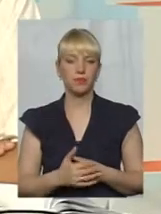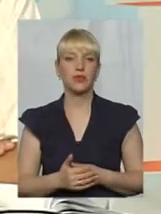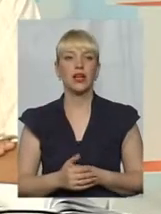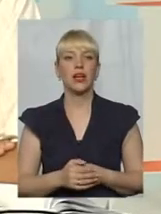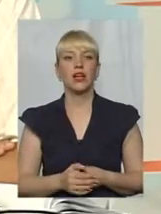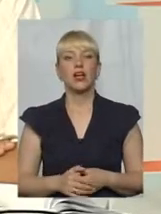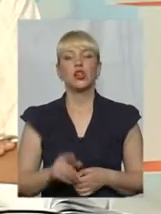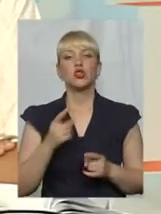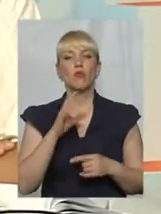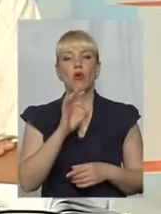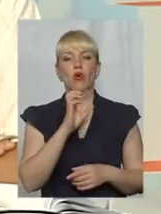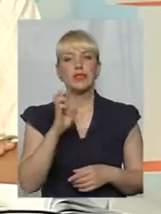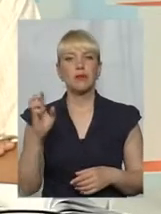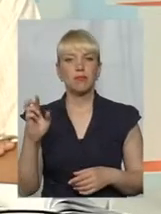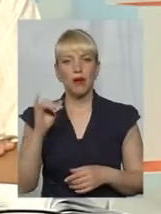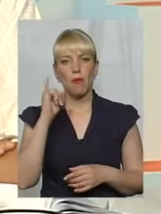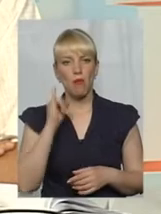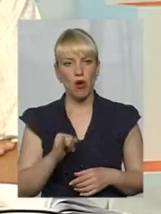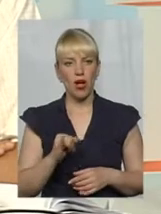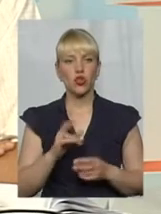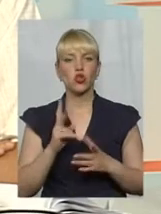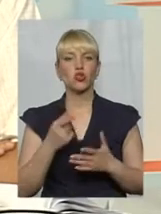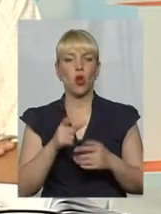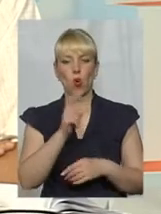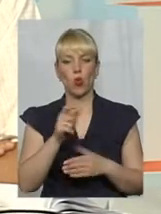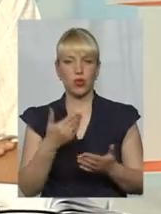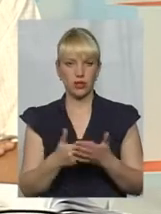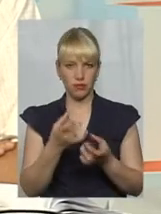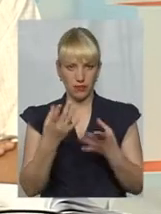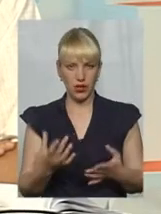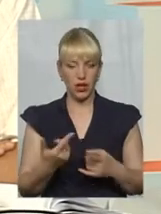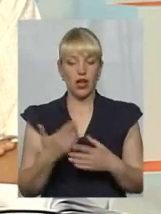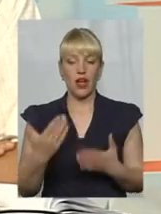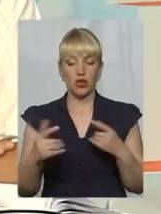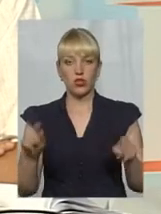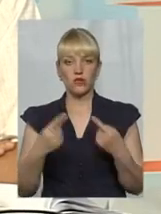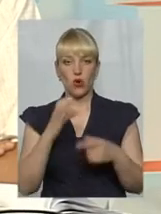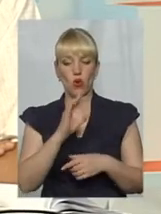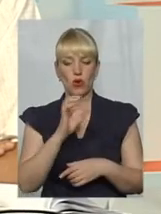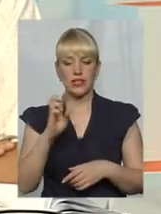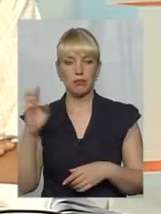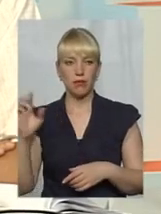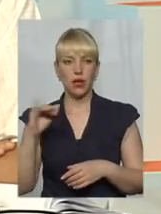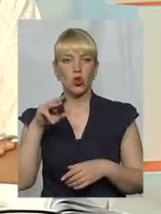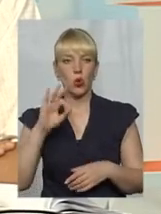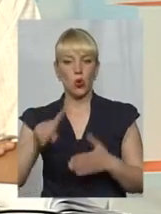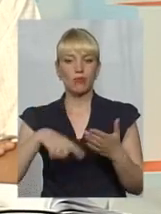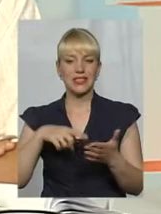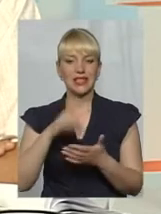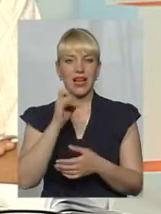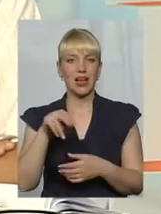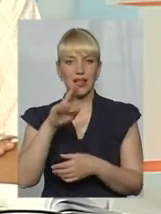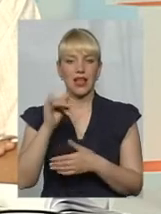Чому СББ погано з точки зору мешканців? Якщо створимо СББ, то нам міська рада більше не буде робити